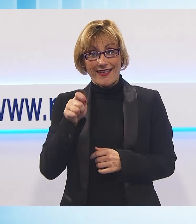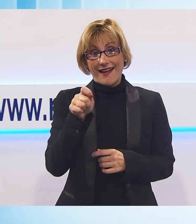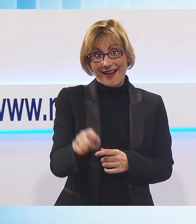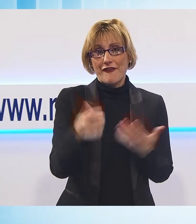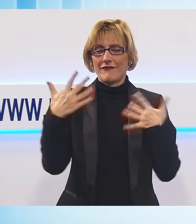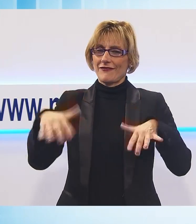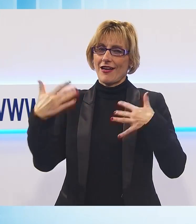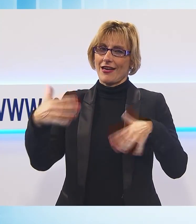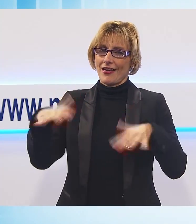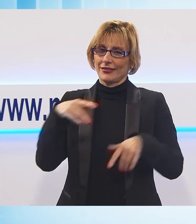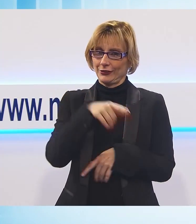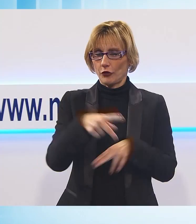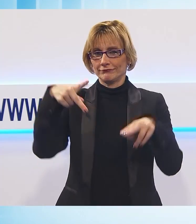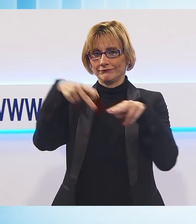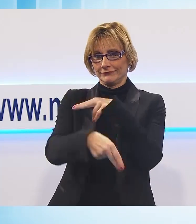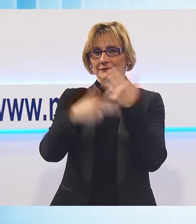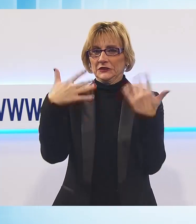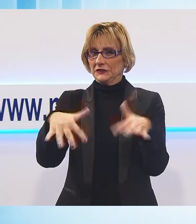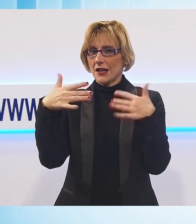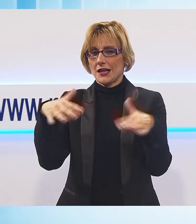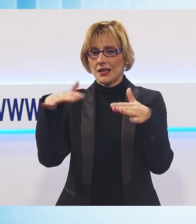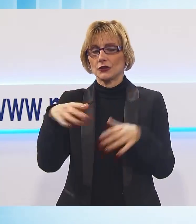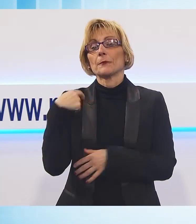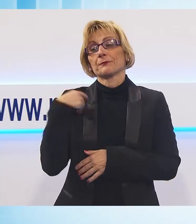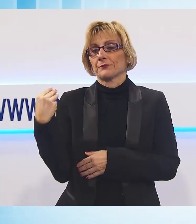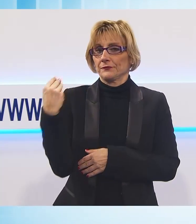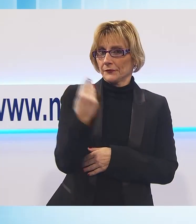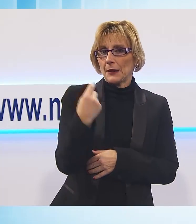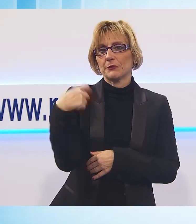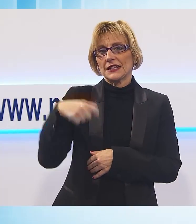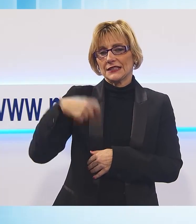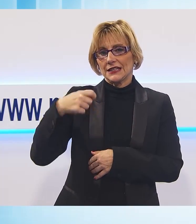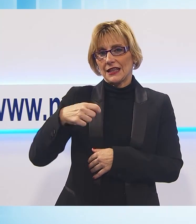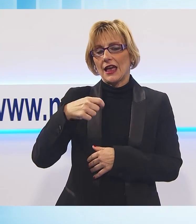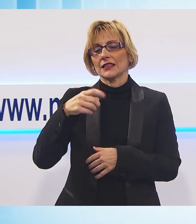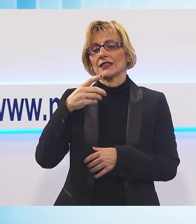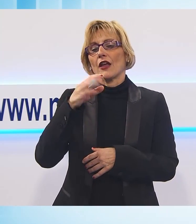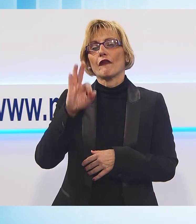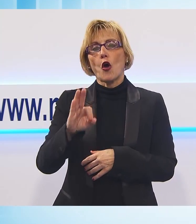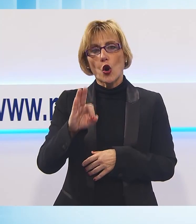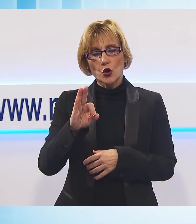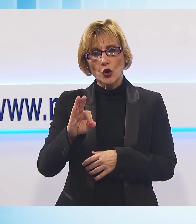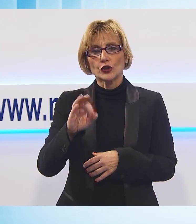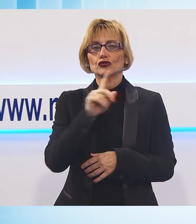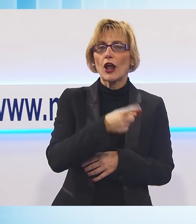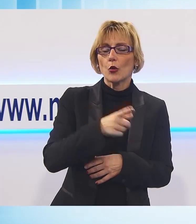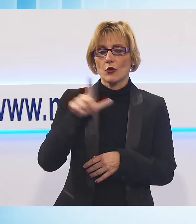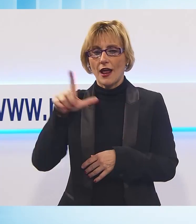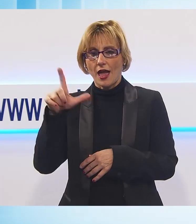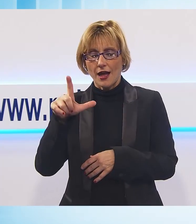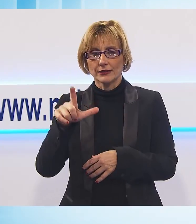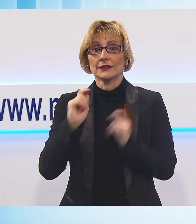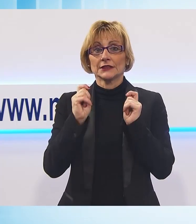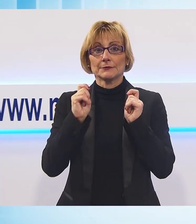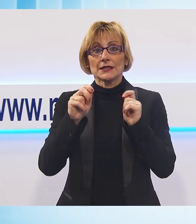spogliatoi dello stadio di Marglia al presidente della Folgo, Gianluca Landi. Grazie a un investimento complessivo di 285